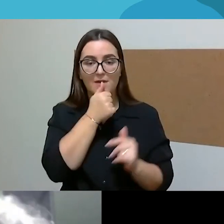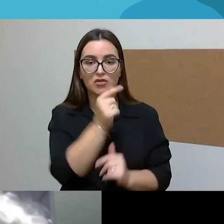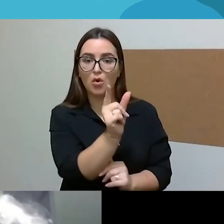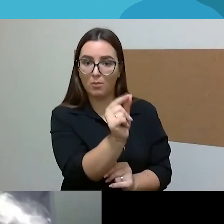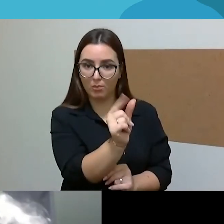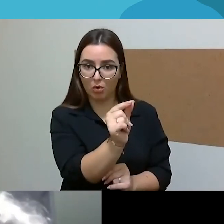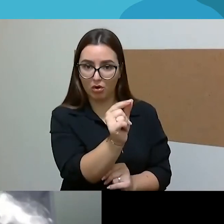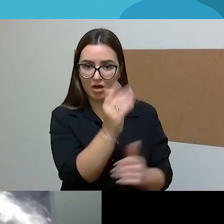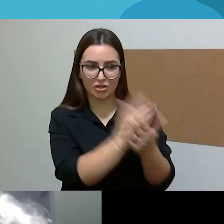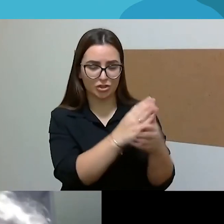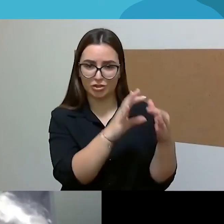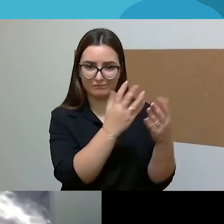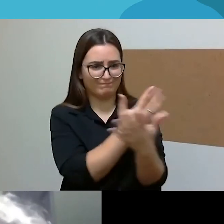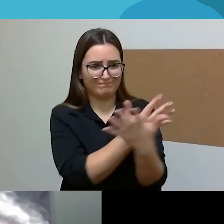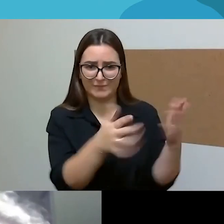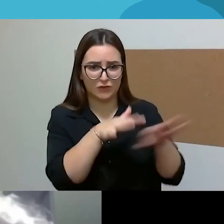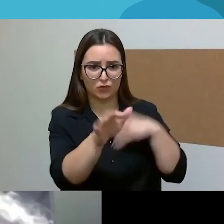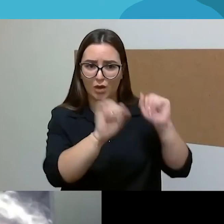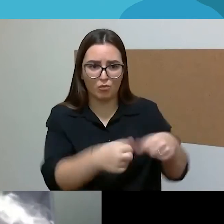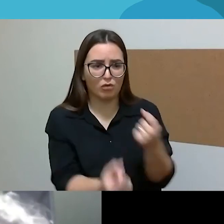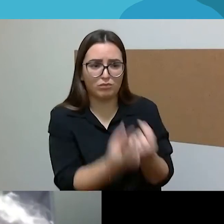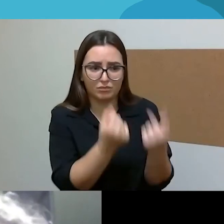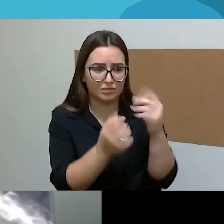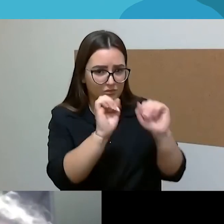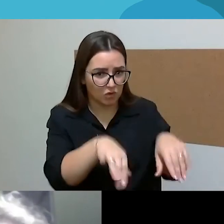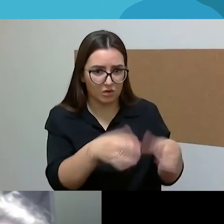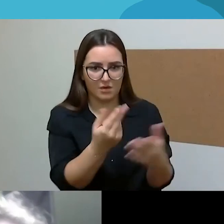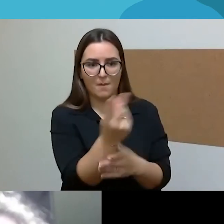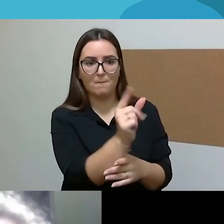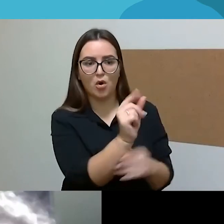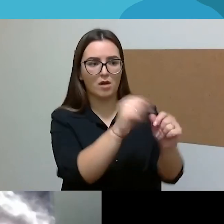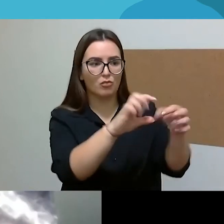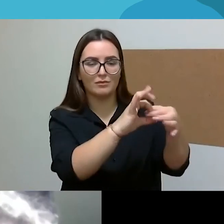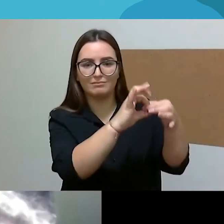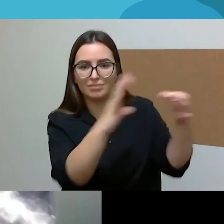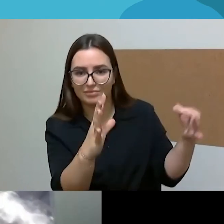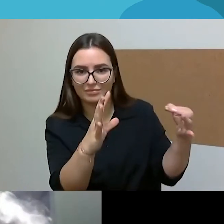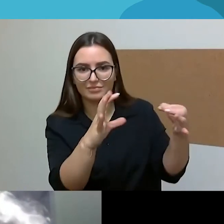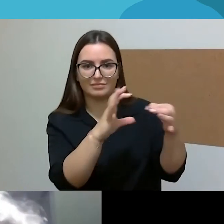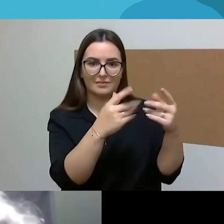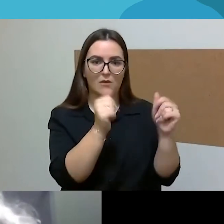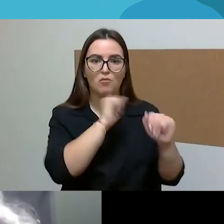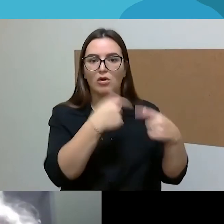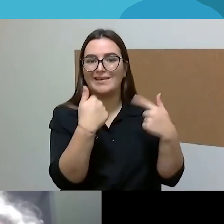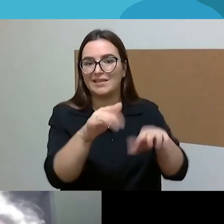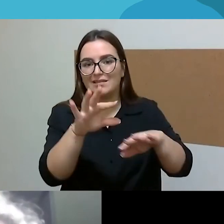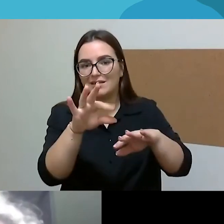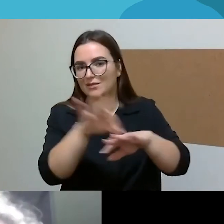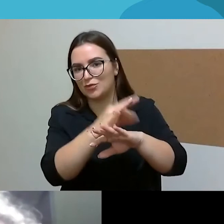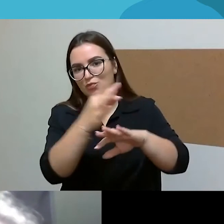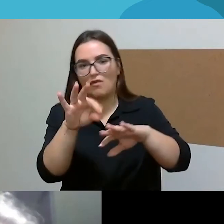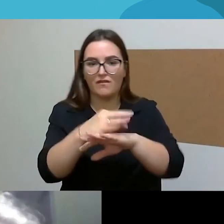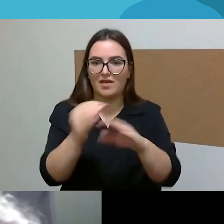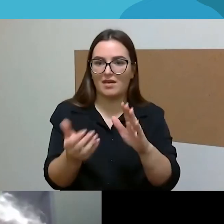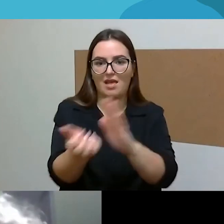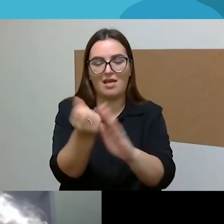čia visko gali įvykti. Taip, čia gali jums trukti tas ryšys ir galbūt kitas ryšys gali užsimegsti. Bet